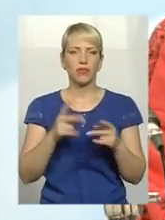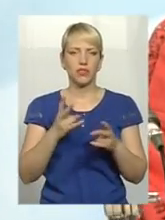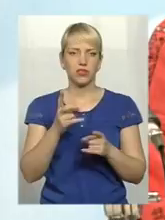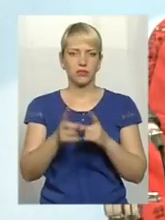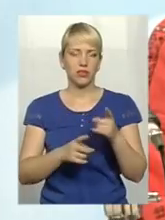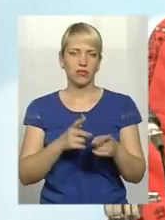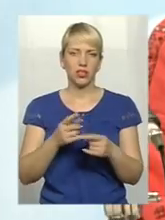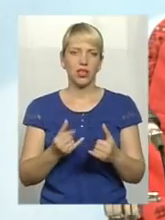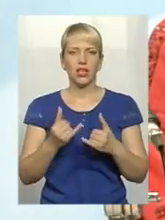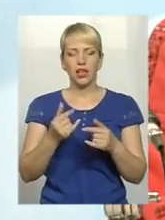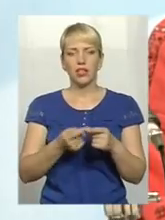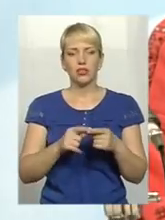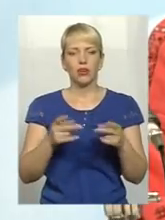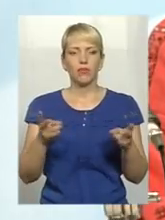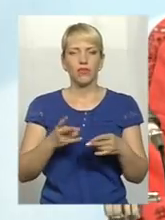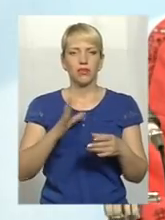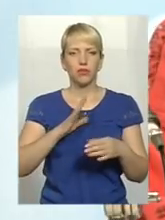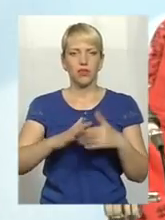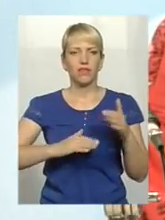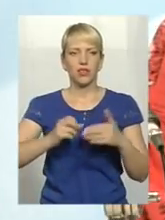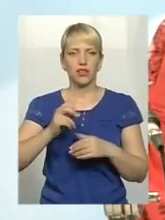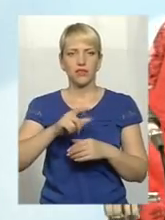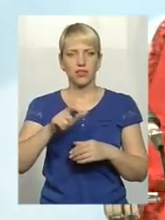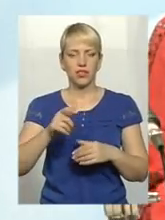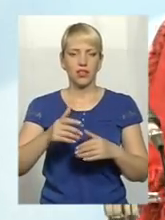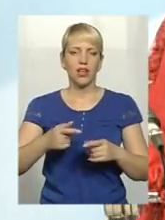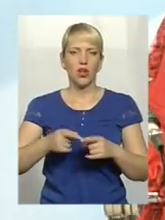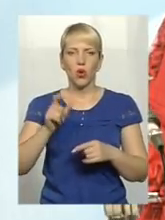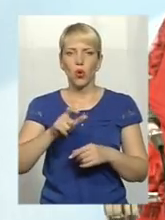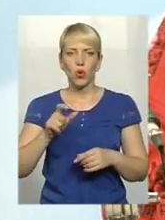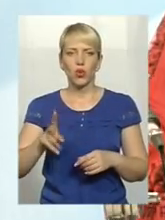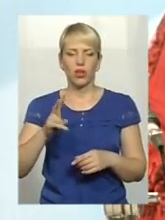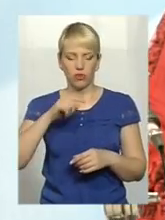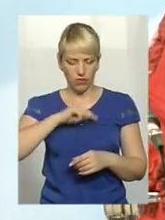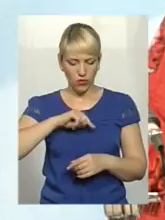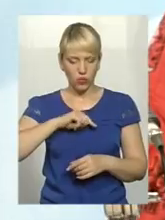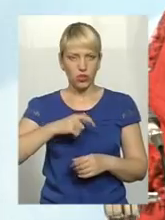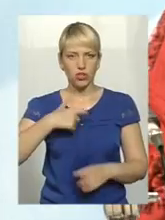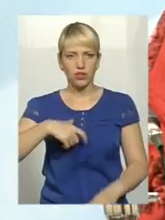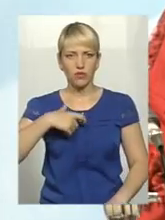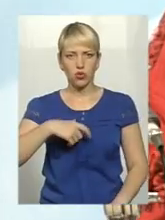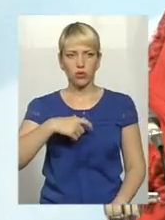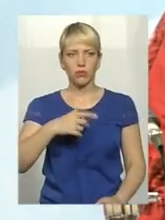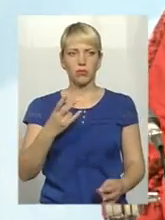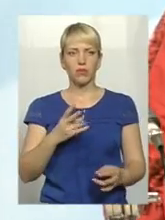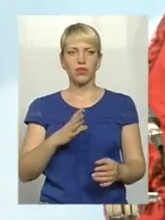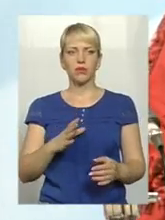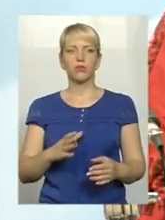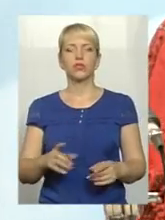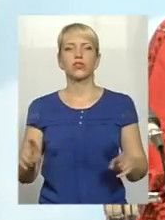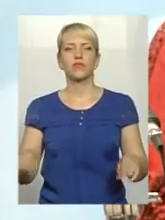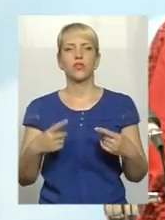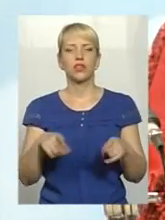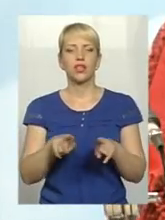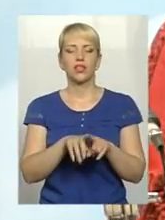Але для цього мають бути фахівці, дуже виважені люди, люди, які внутрішньо в собі мають створити такий рівень